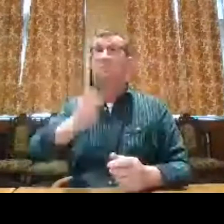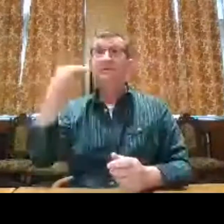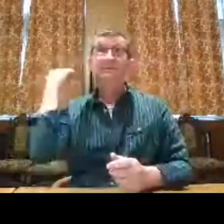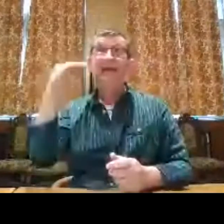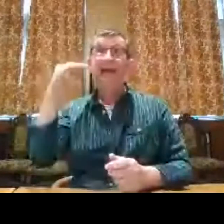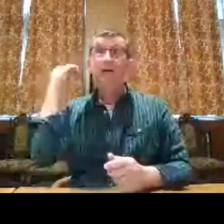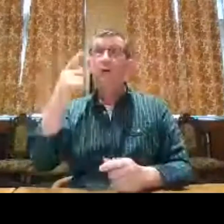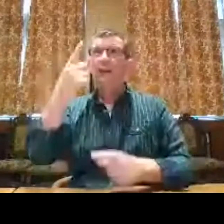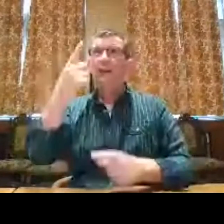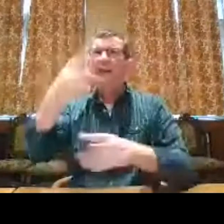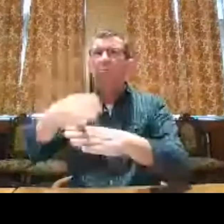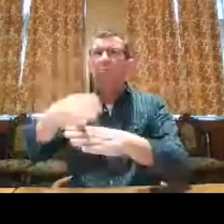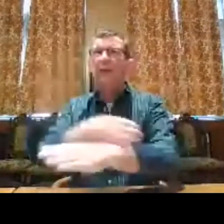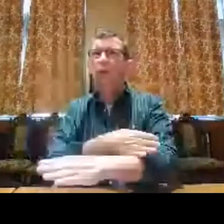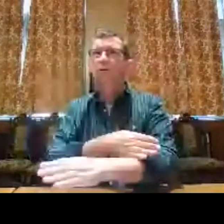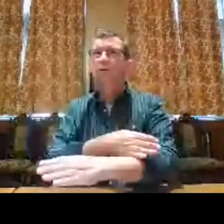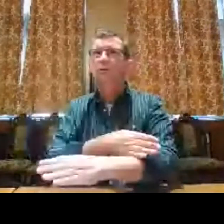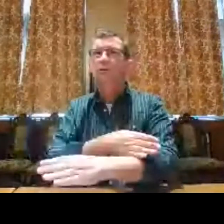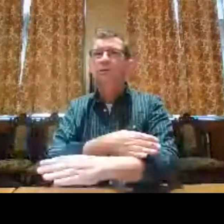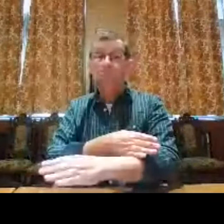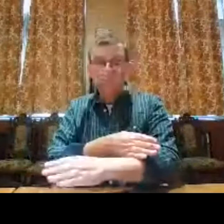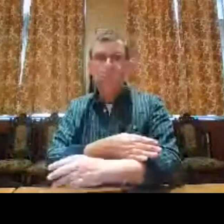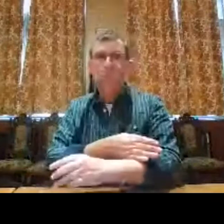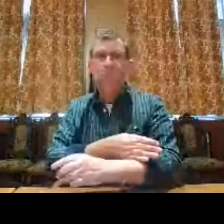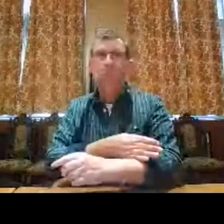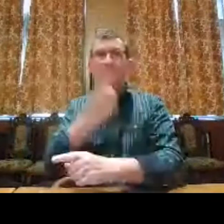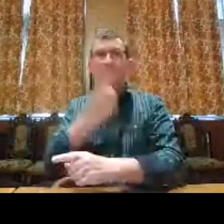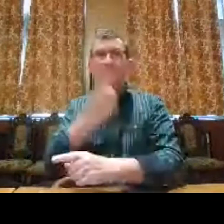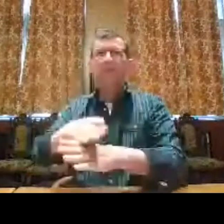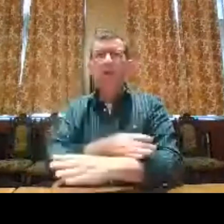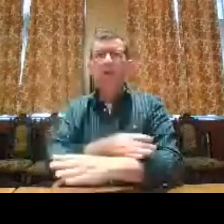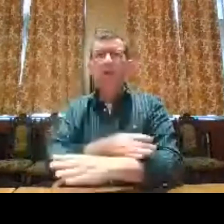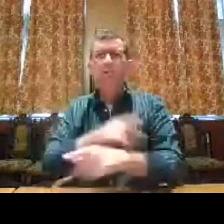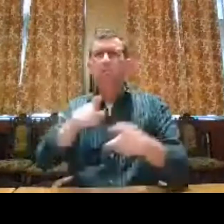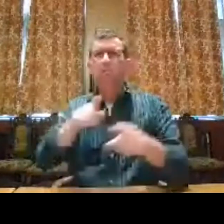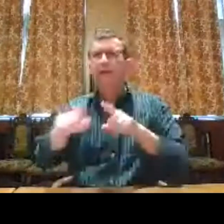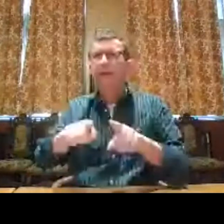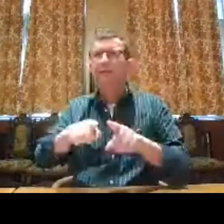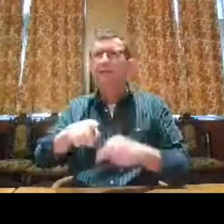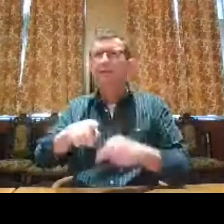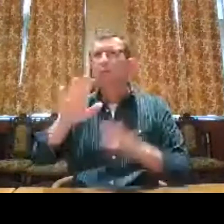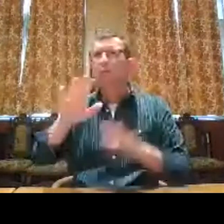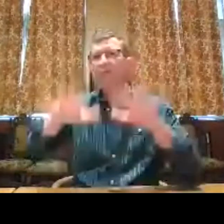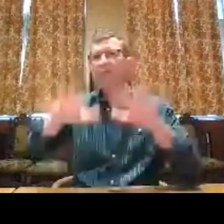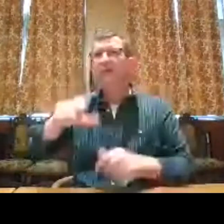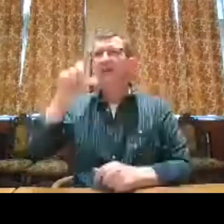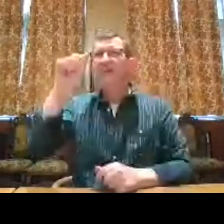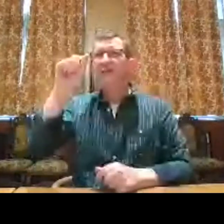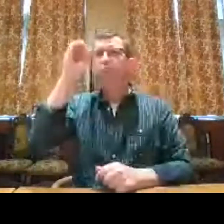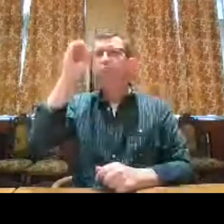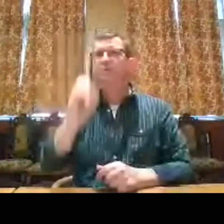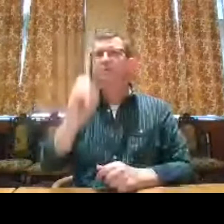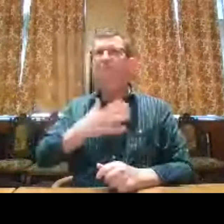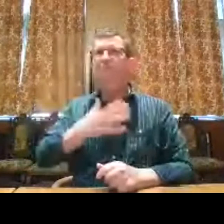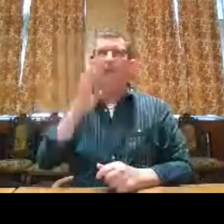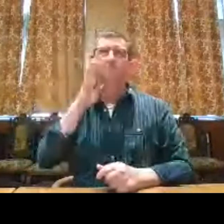toven, maar de slechthorende populatie, dat zijn er wel 1 miljoen. 1 miljoen. Dat betekent toch wel